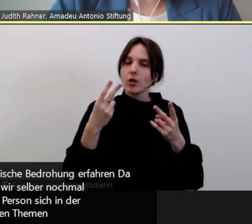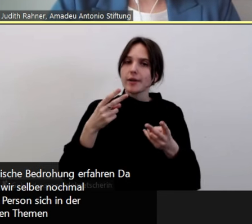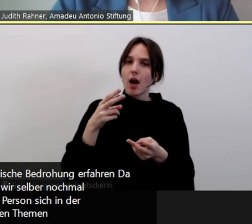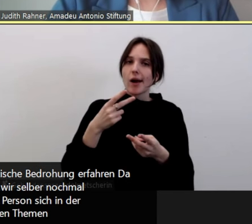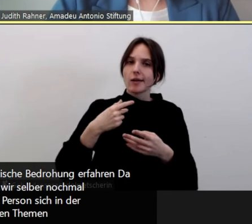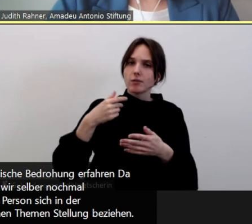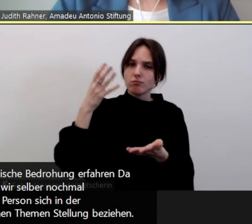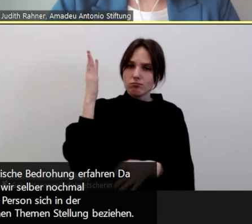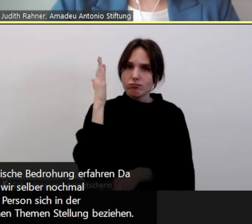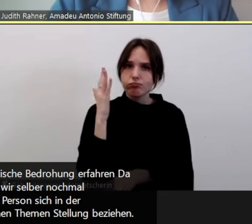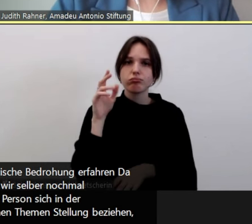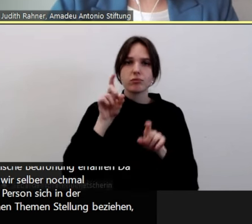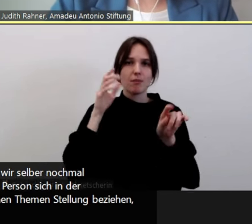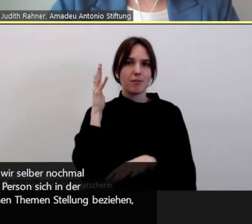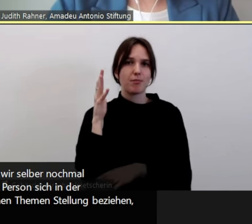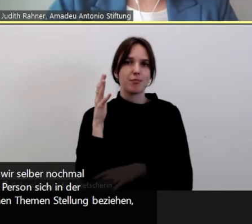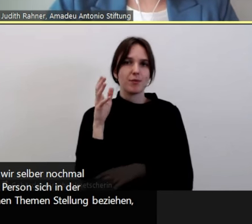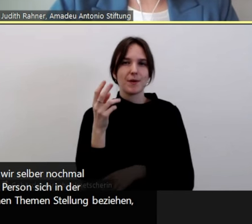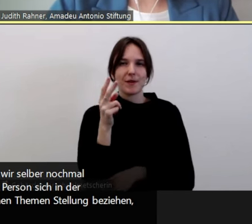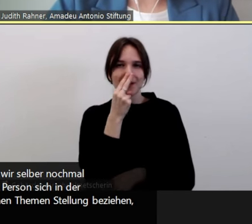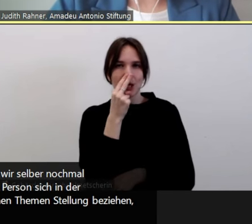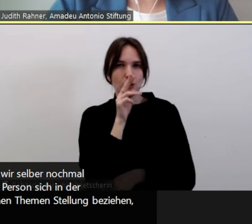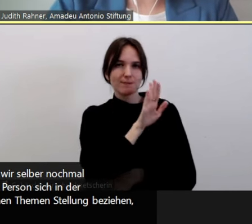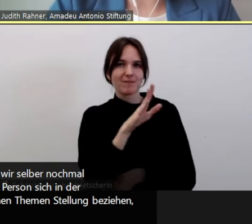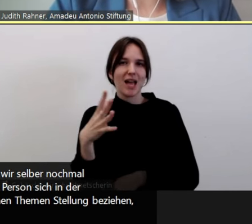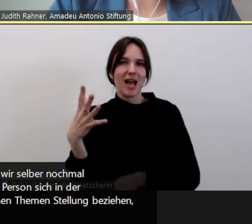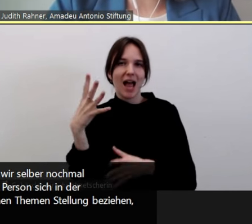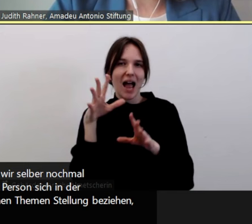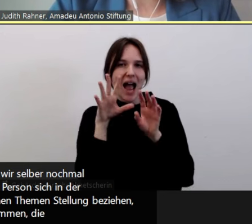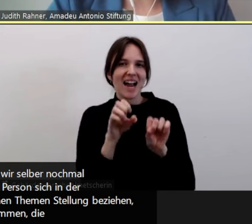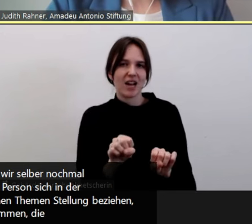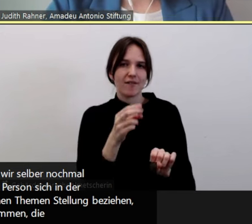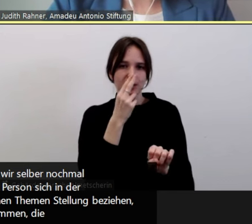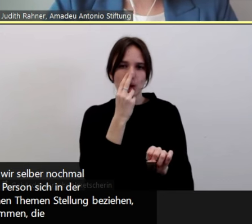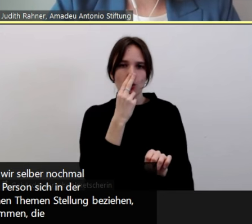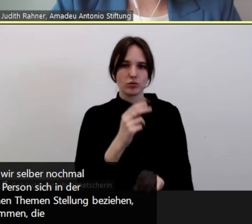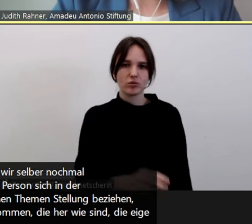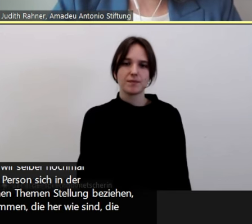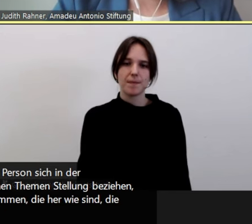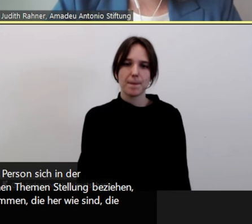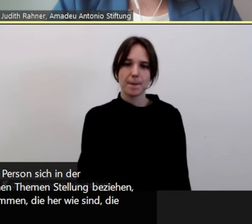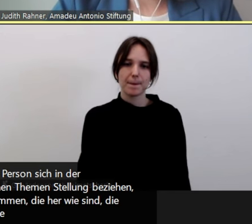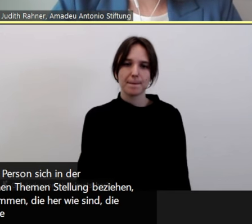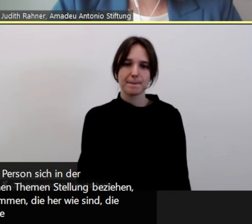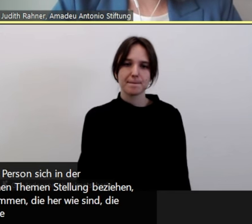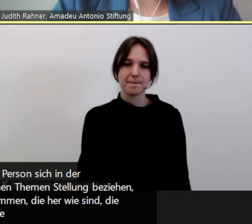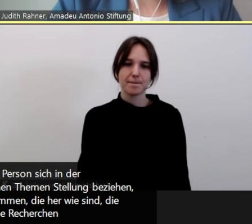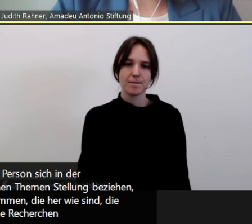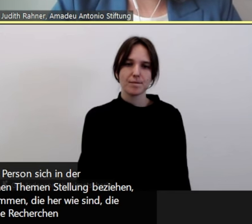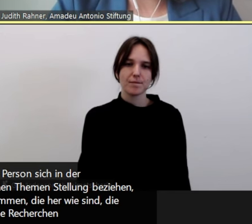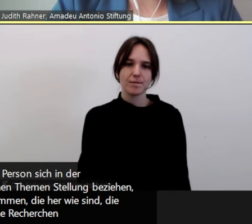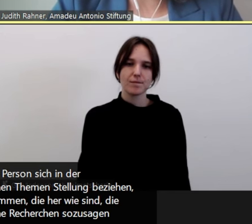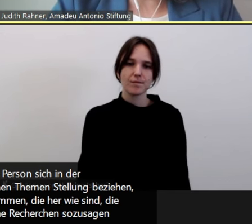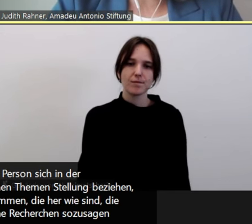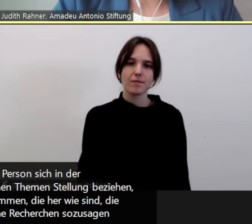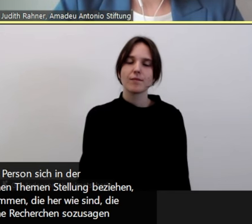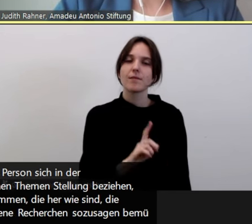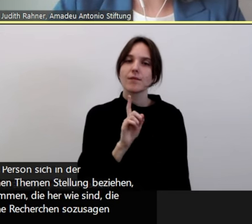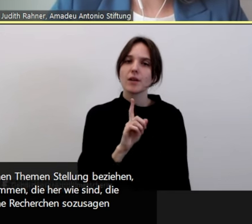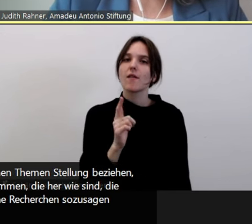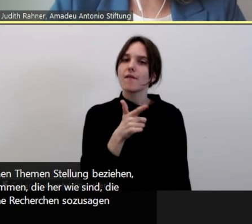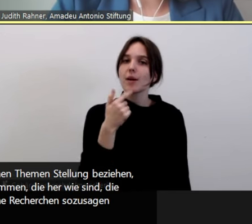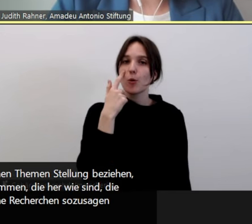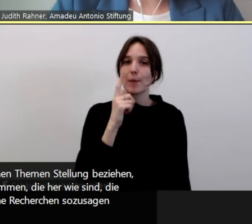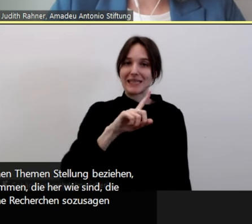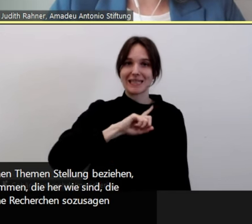Stellung beziehen, von welcher Form von Angriffen, wo kommen die her, wie sind die eigentlich betroffen? Da haben wir nochmal eigene Recherchen sozusagen bemüht,